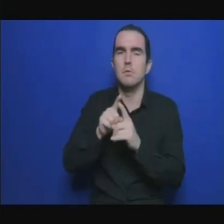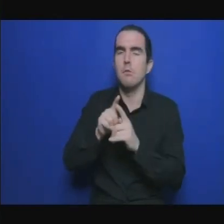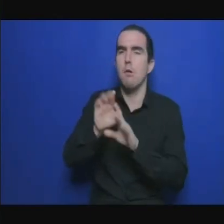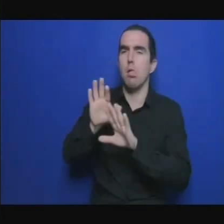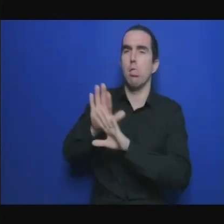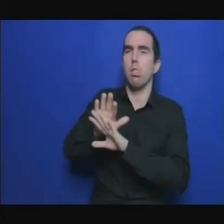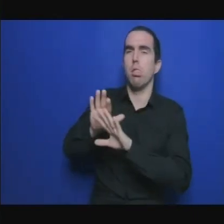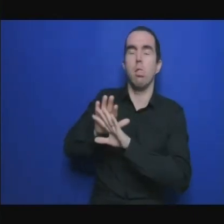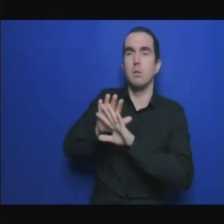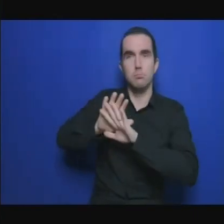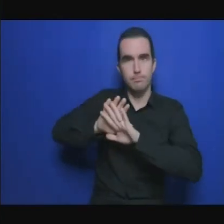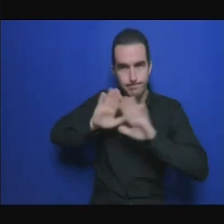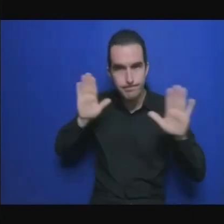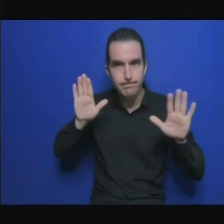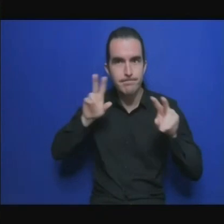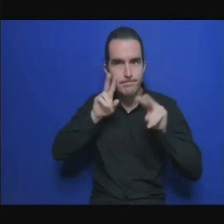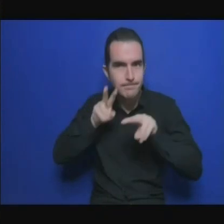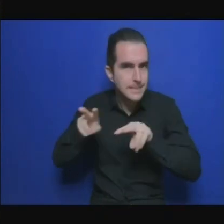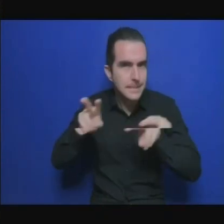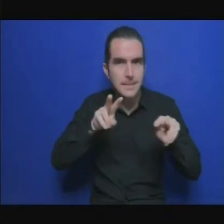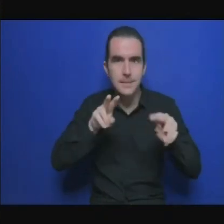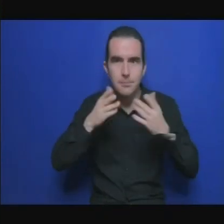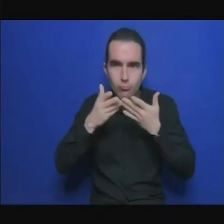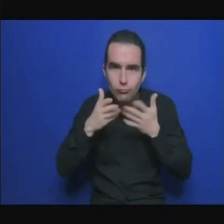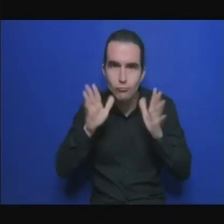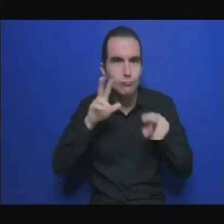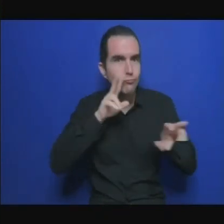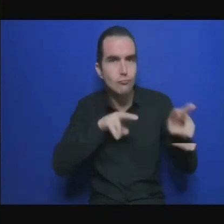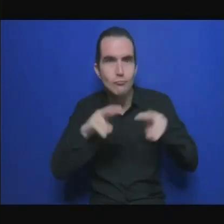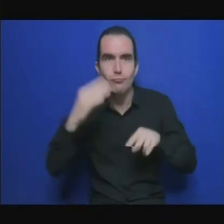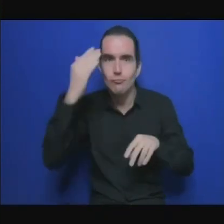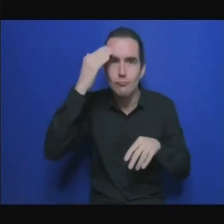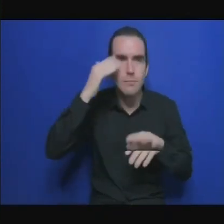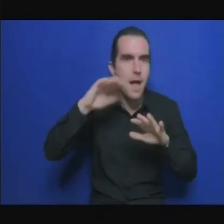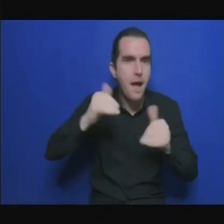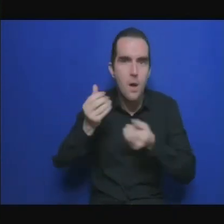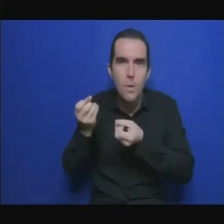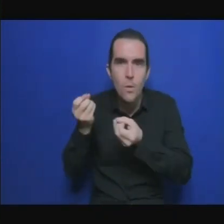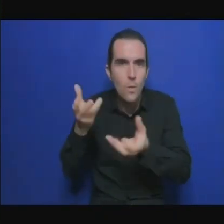sixièmement il a dit que chaque pays en Afrique doit renforcer le suivi